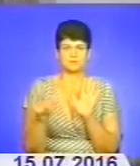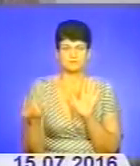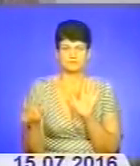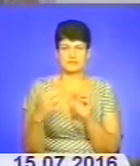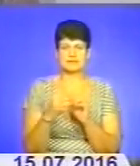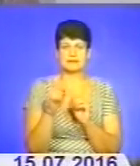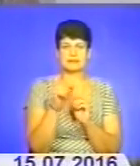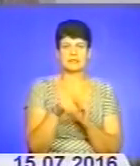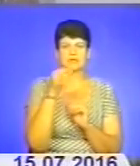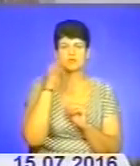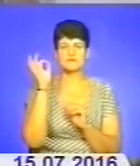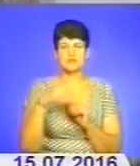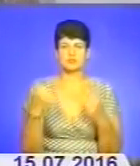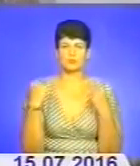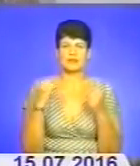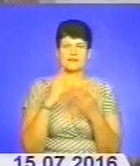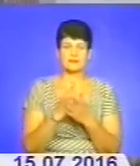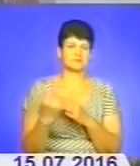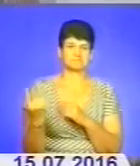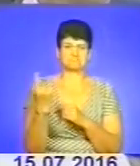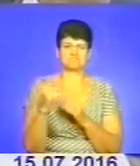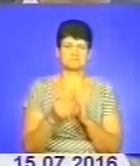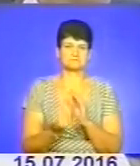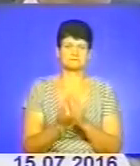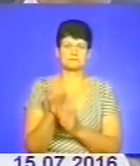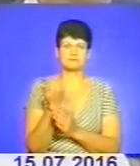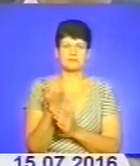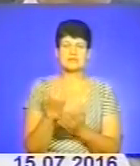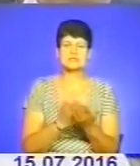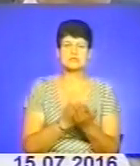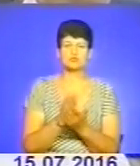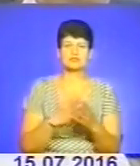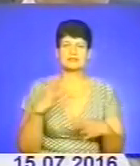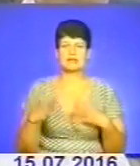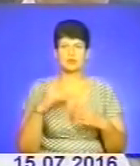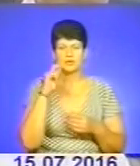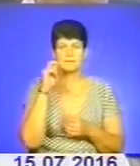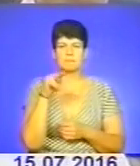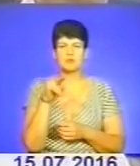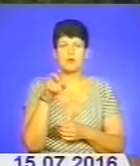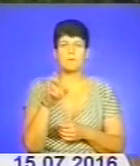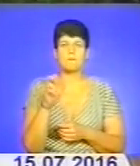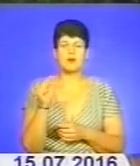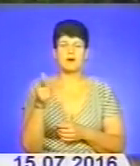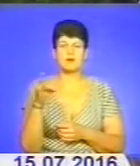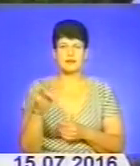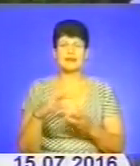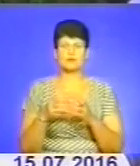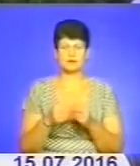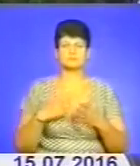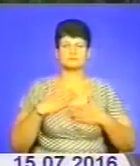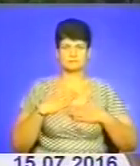Серед них як досвідчені спортсмени, так і дебютанти. Заслужений тренер України Петро Багрій результатами задоволений.